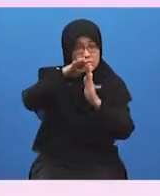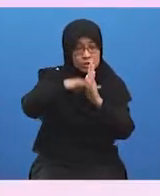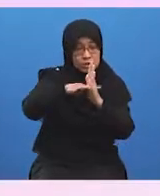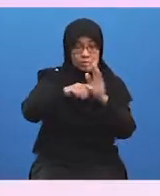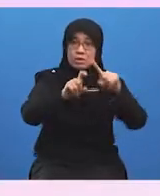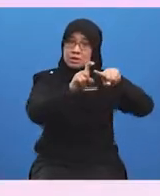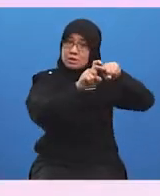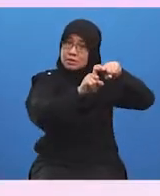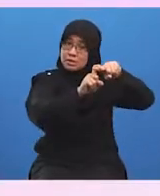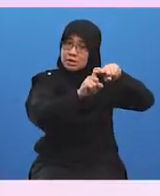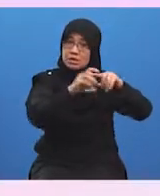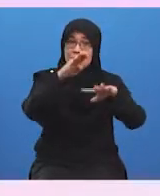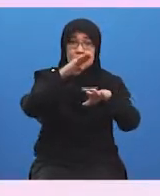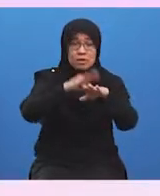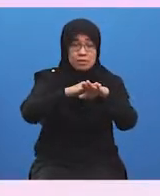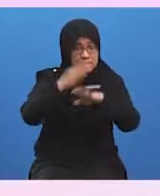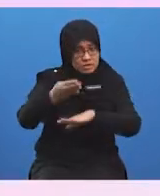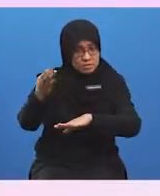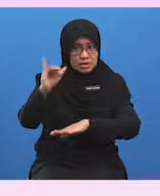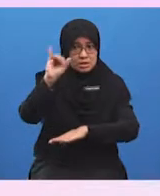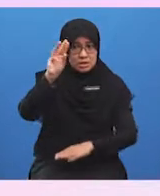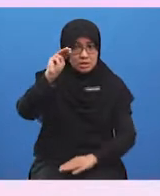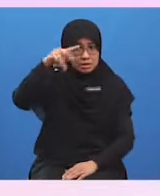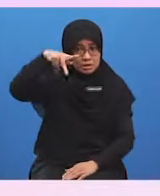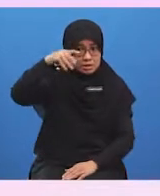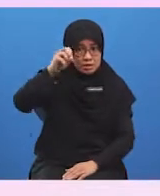pergantungan pada barangan impor.